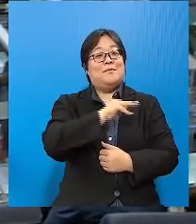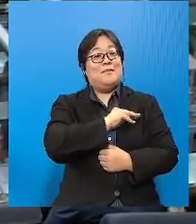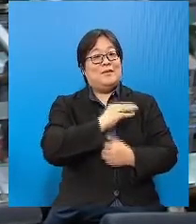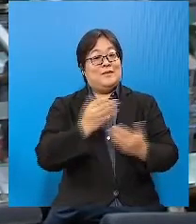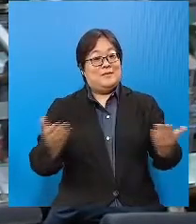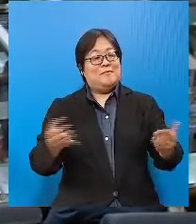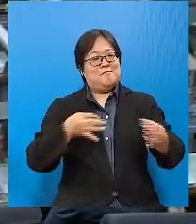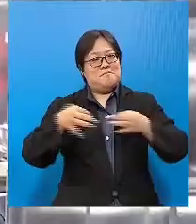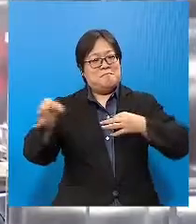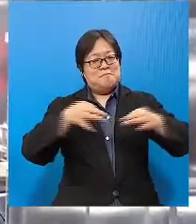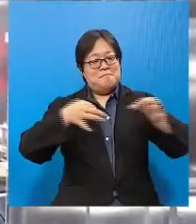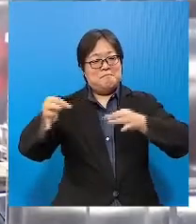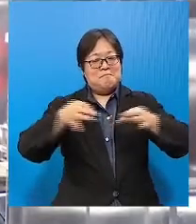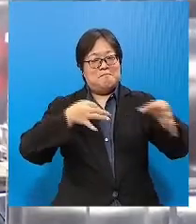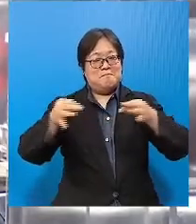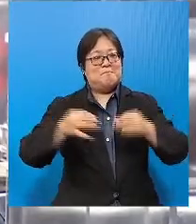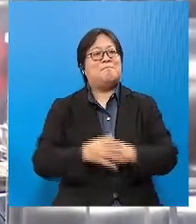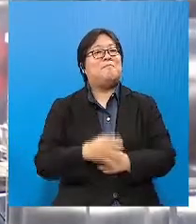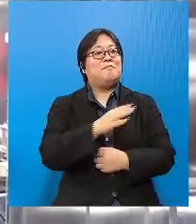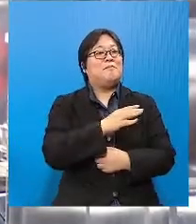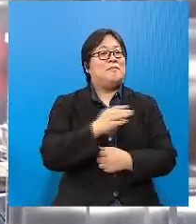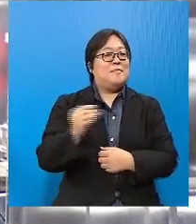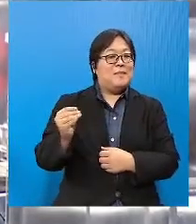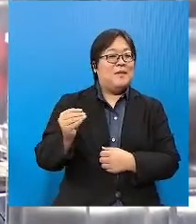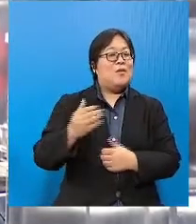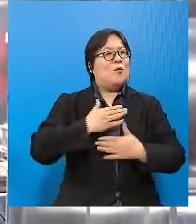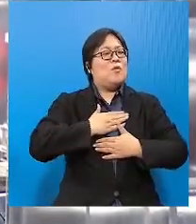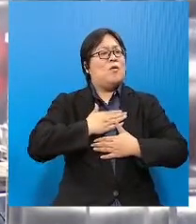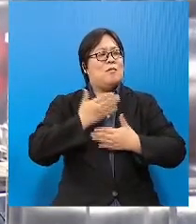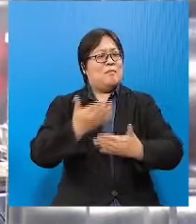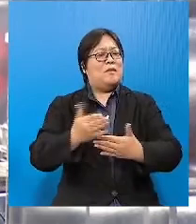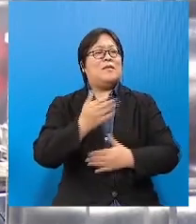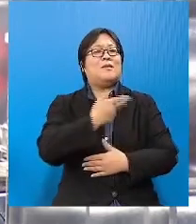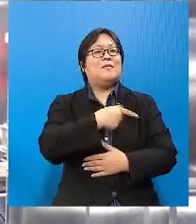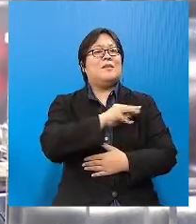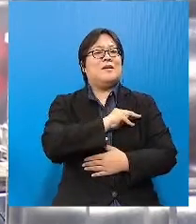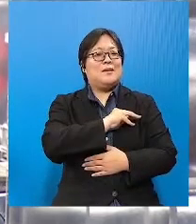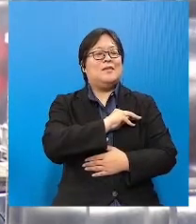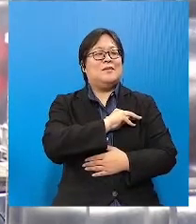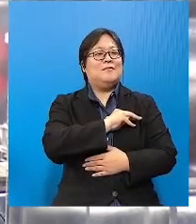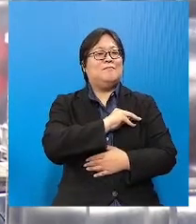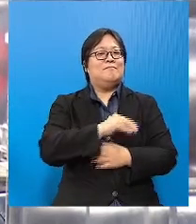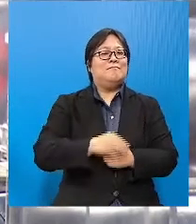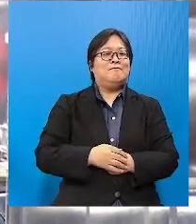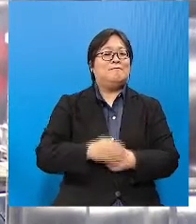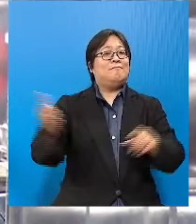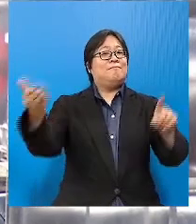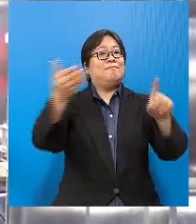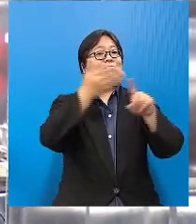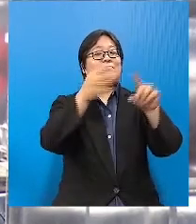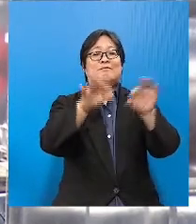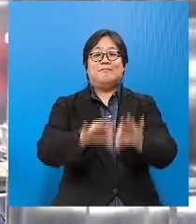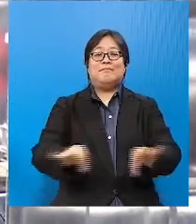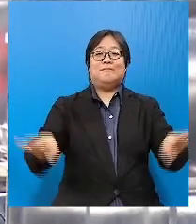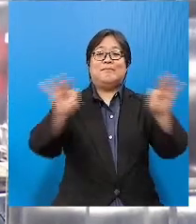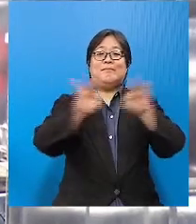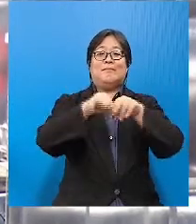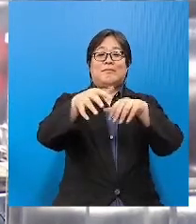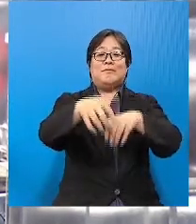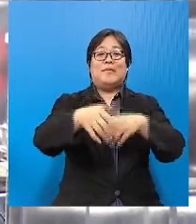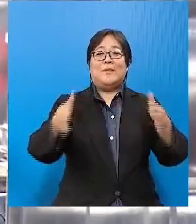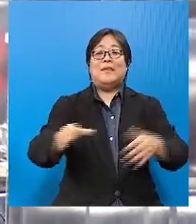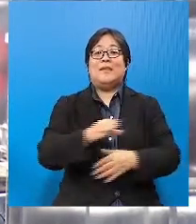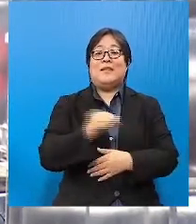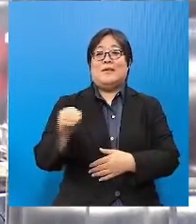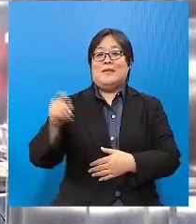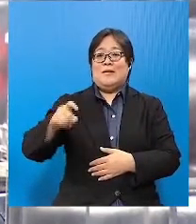di atas penjelasan dan komitmen terus kementerian meletakkan kepentingan petani dan juga